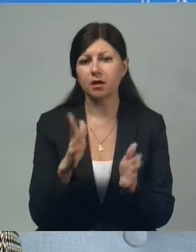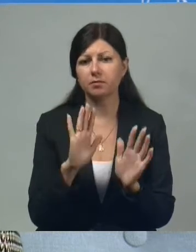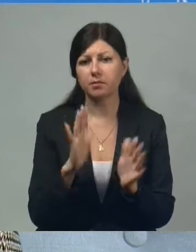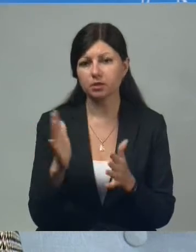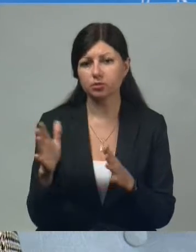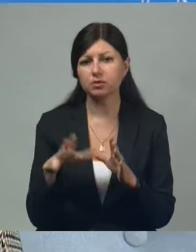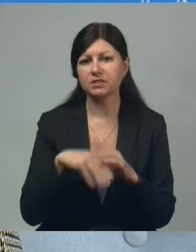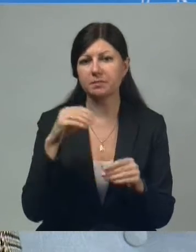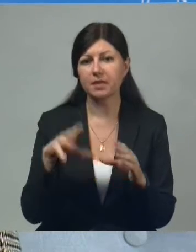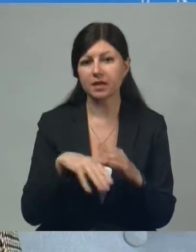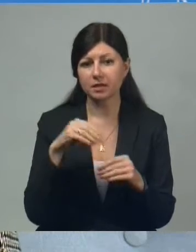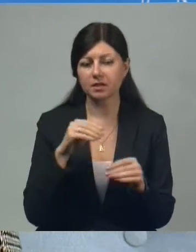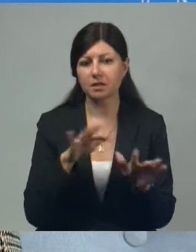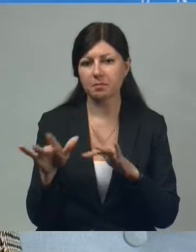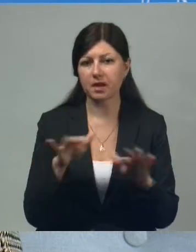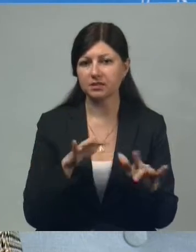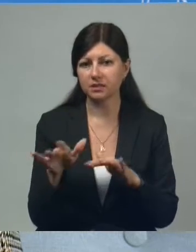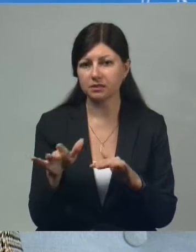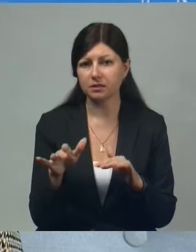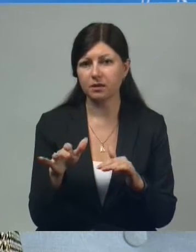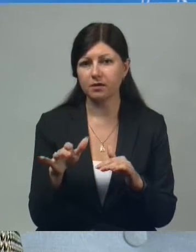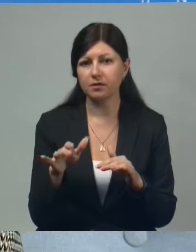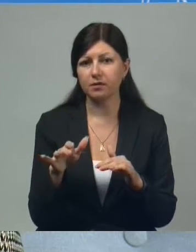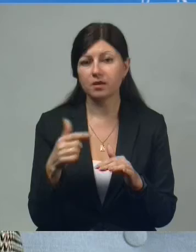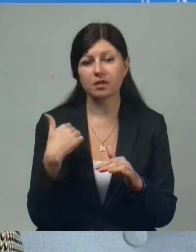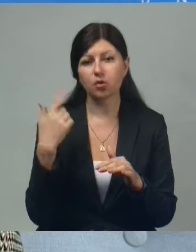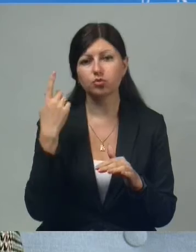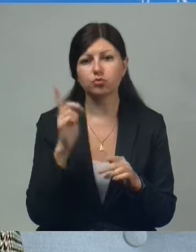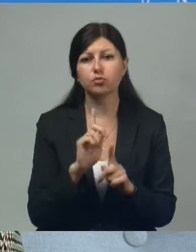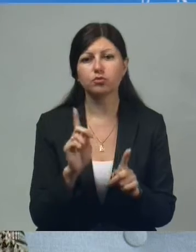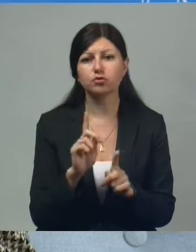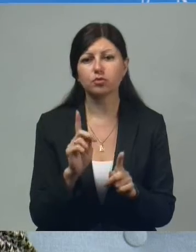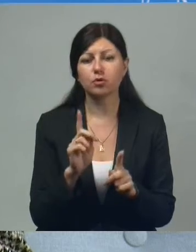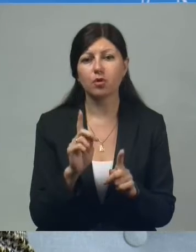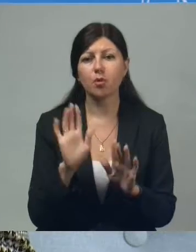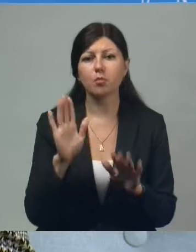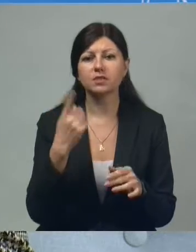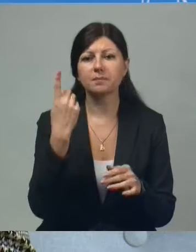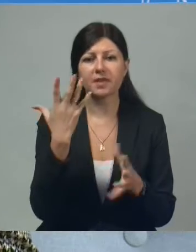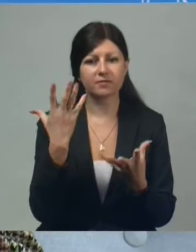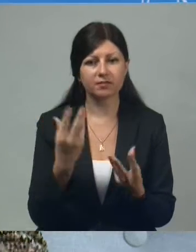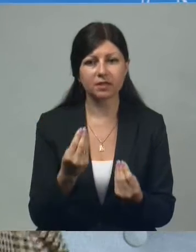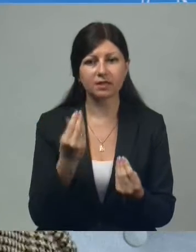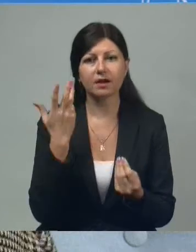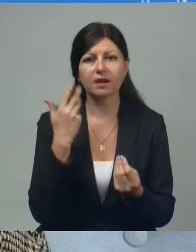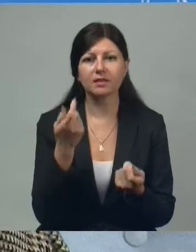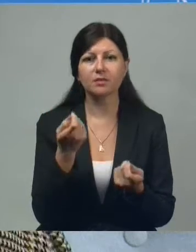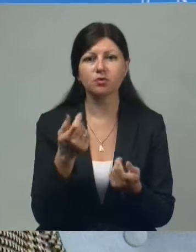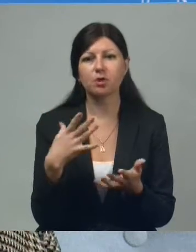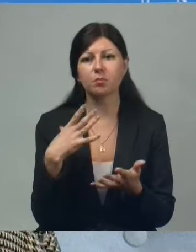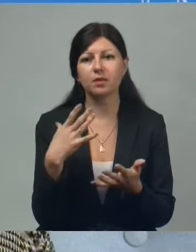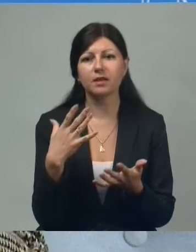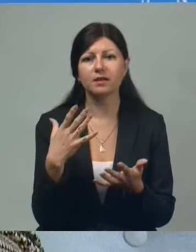избирательный процесс. Я думаю, что после первого дня, когда немножко были такие